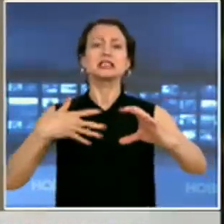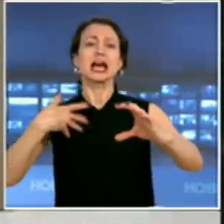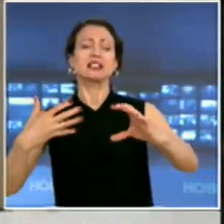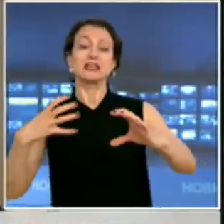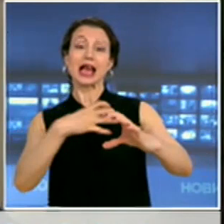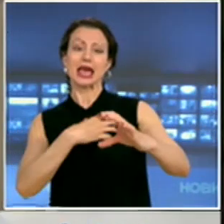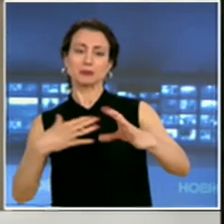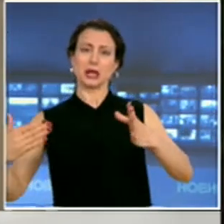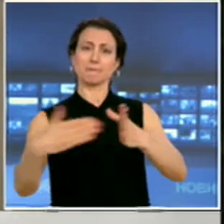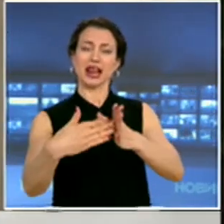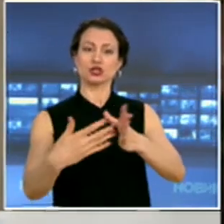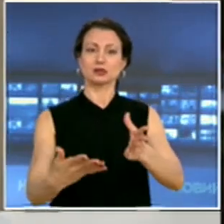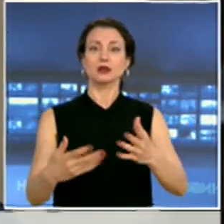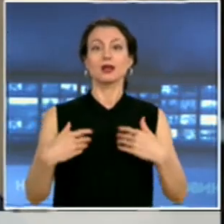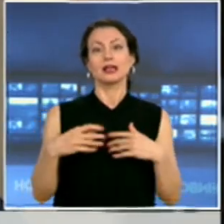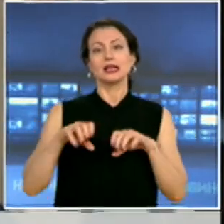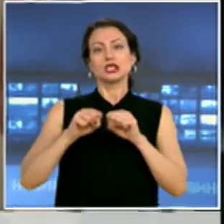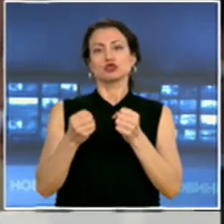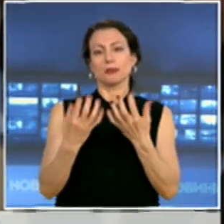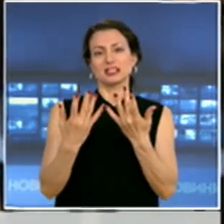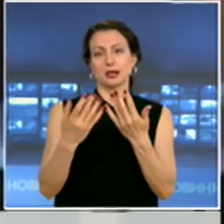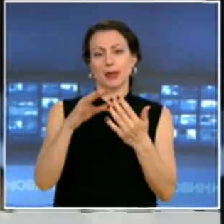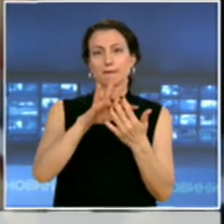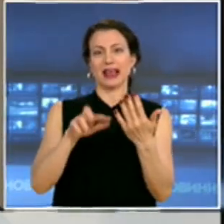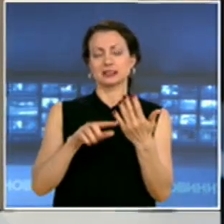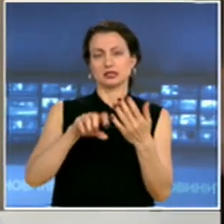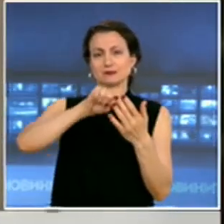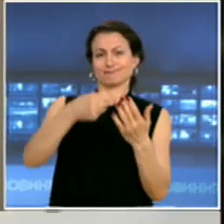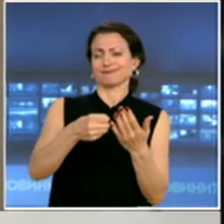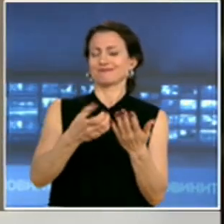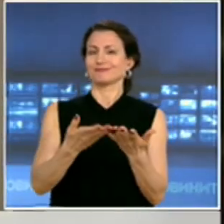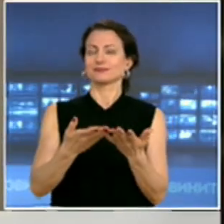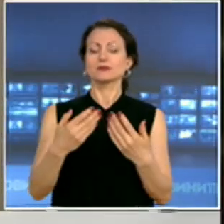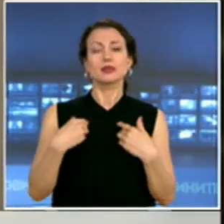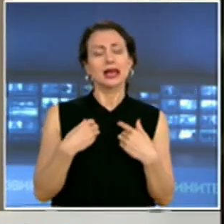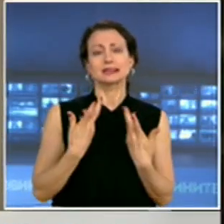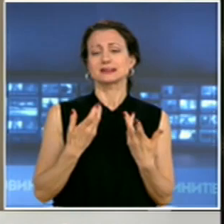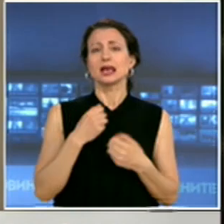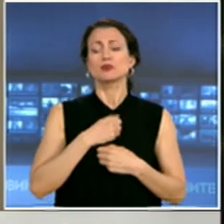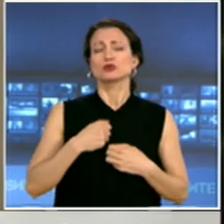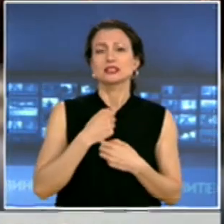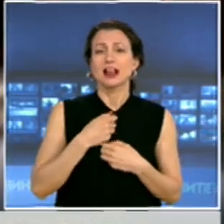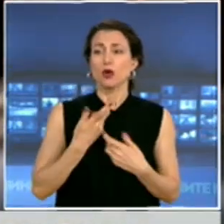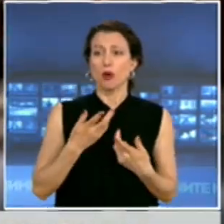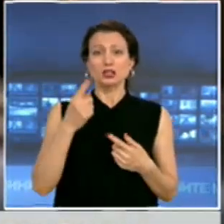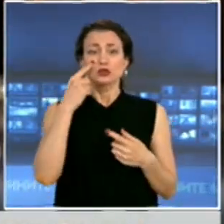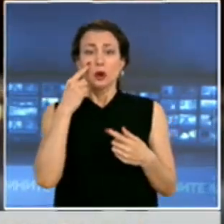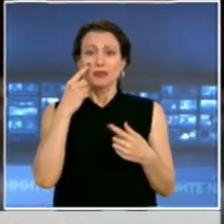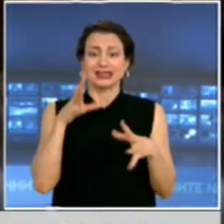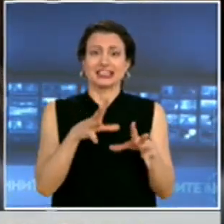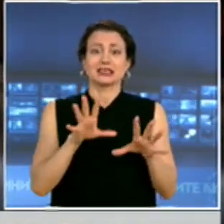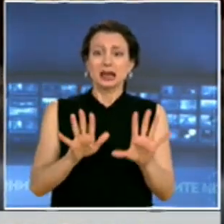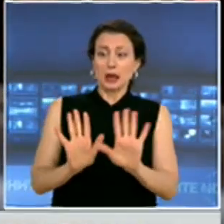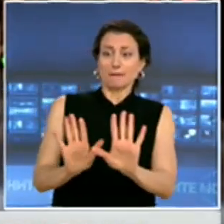Щупрани са ми пръстите. Пострадах, докато се опитвахме да обезопасиме изтеглянето на автобусите. Паднах при